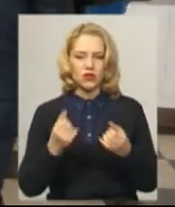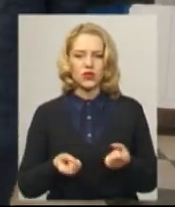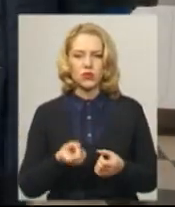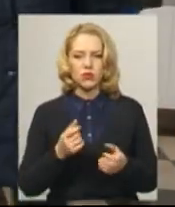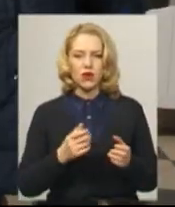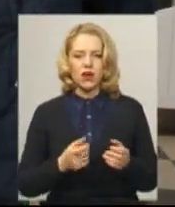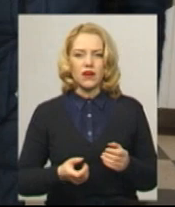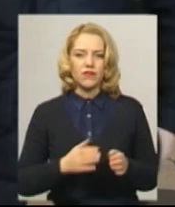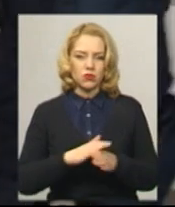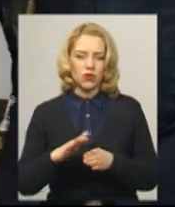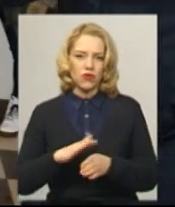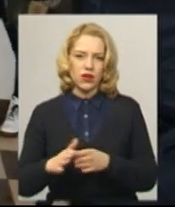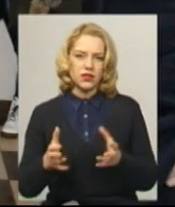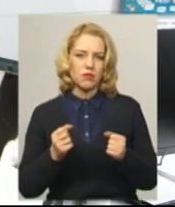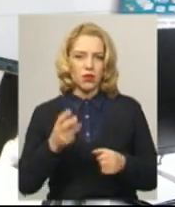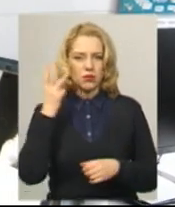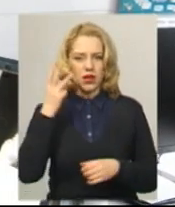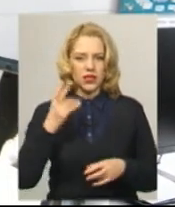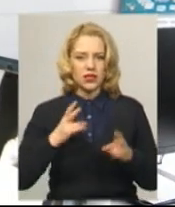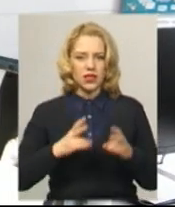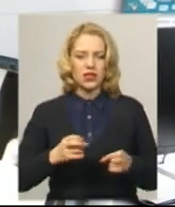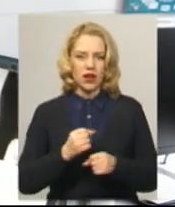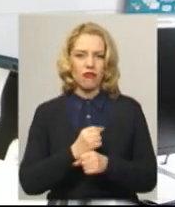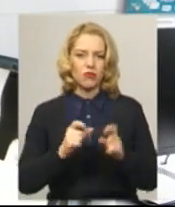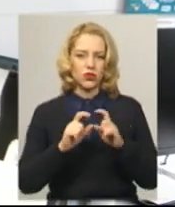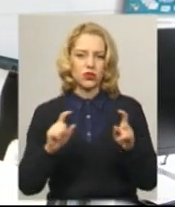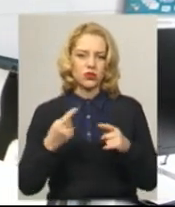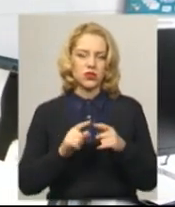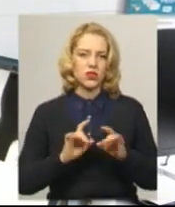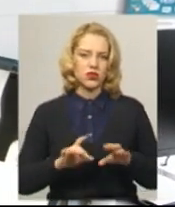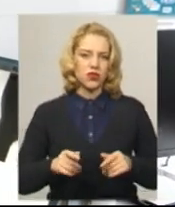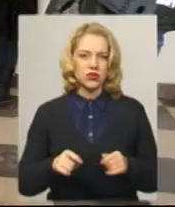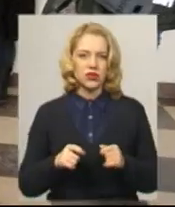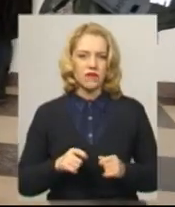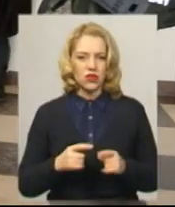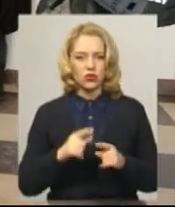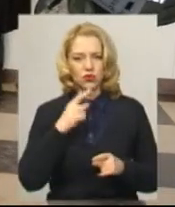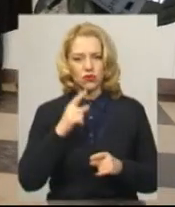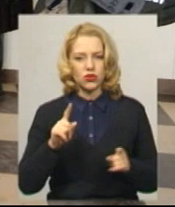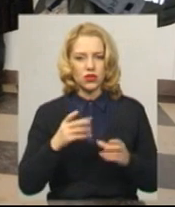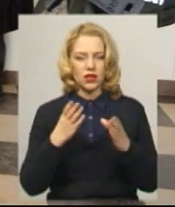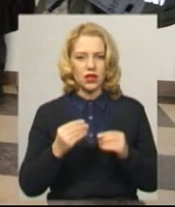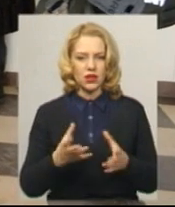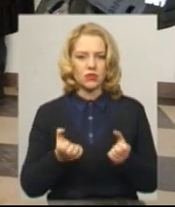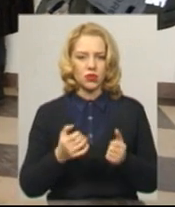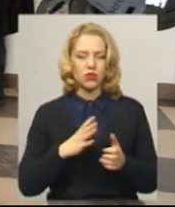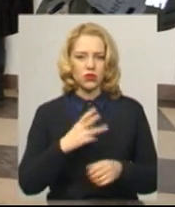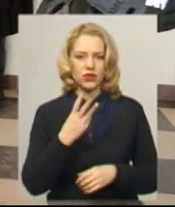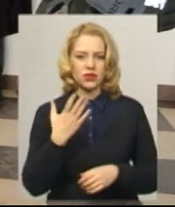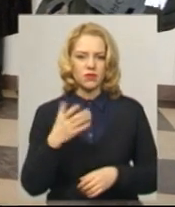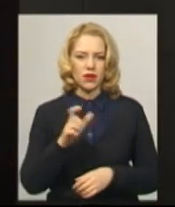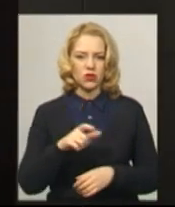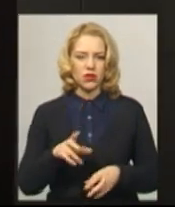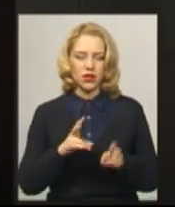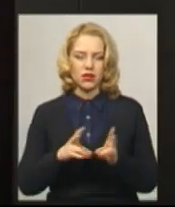прийом у Хмельницькому міському травмпункті. Про це каже завідуючий закладом Руслан Колєсніков. Говорить, за даний прийом було 35 травмованих,